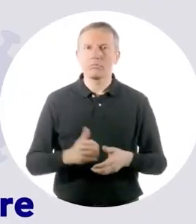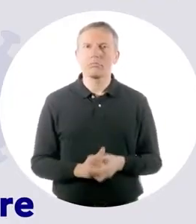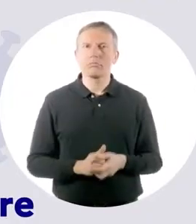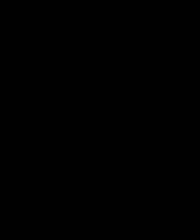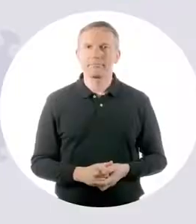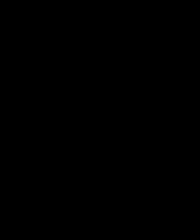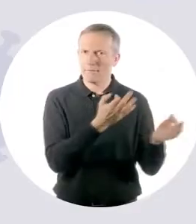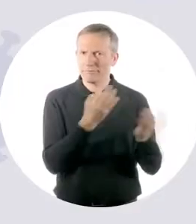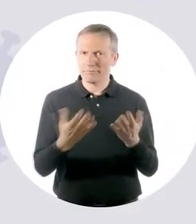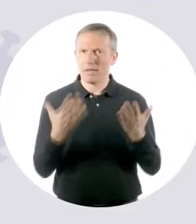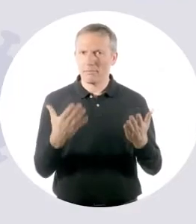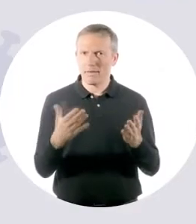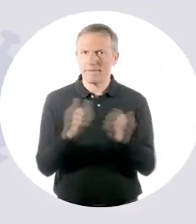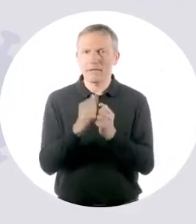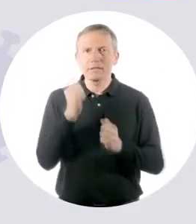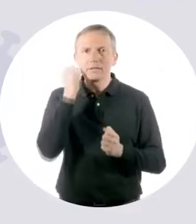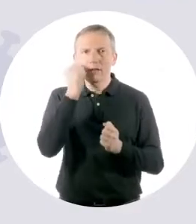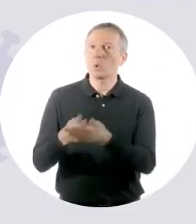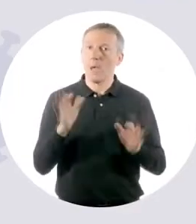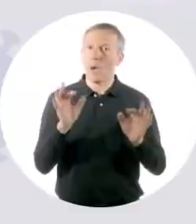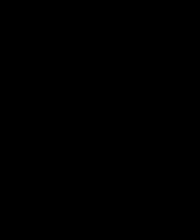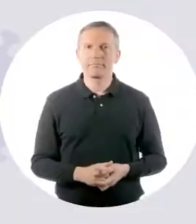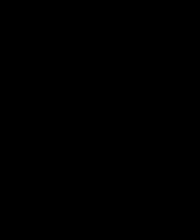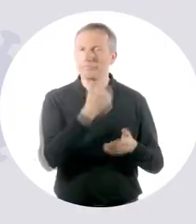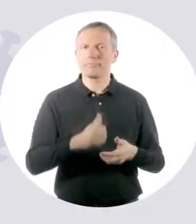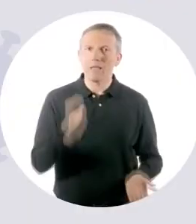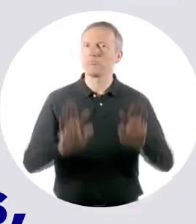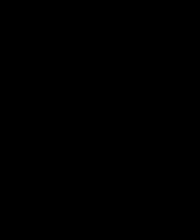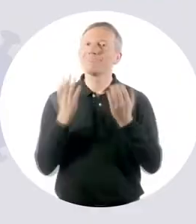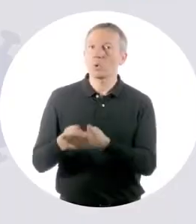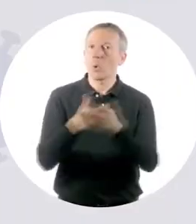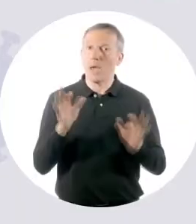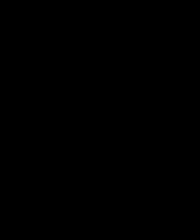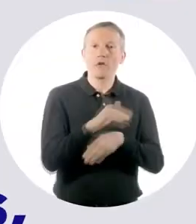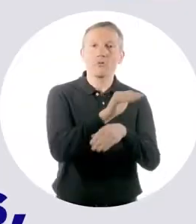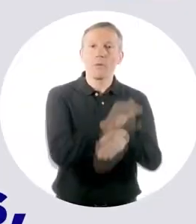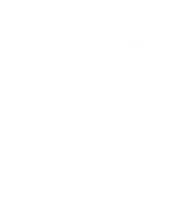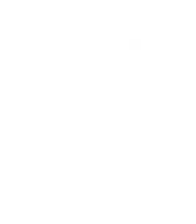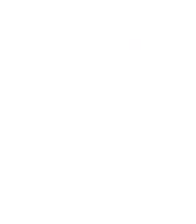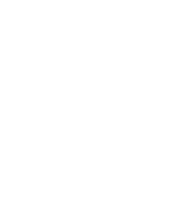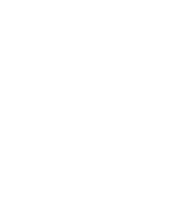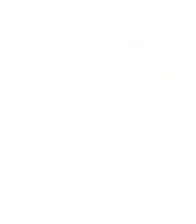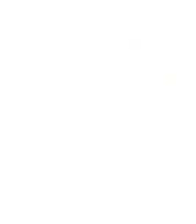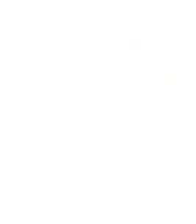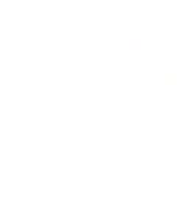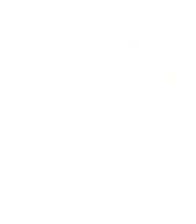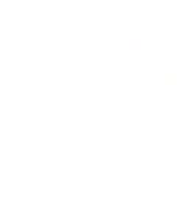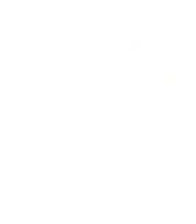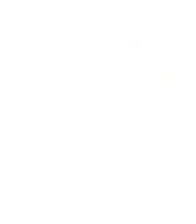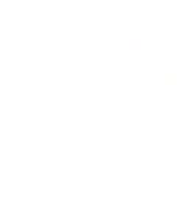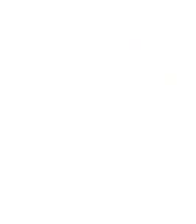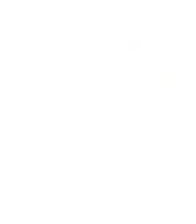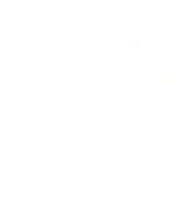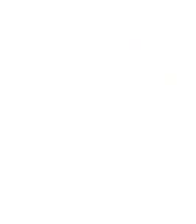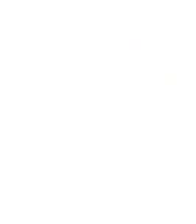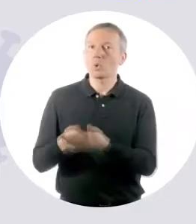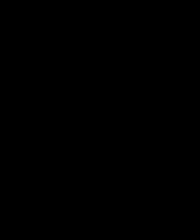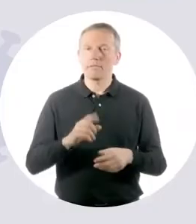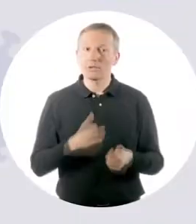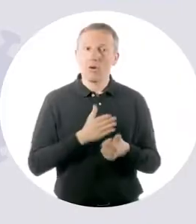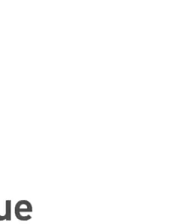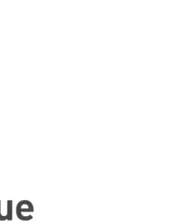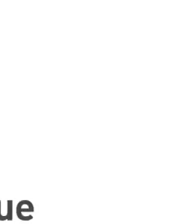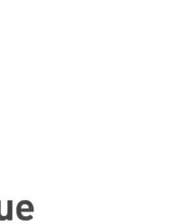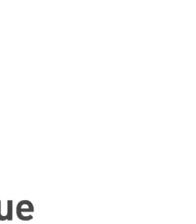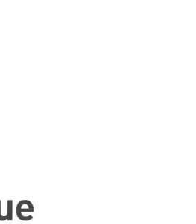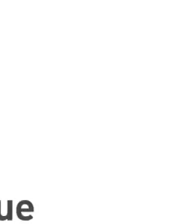toute personne. Puis lavez-vous très régulièrement les fesses, puis embrassez-vous les fesses. TG, ceci est un message du ministère chargé de la